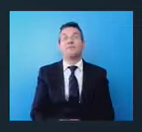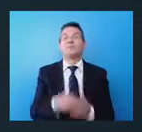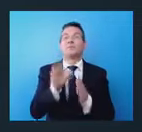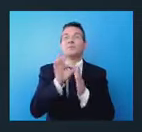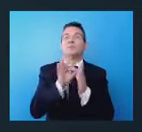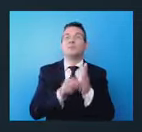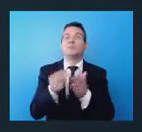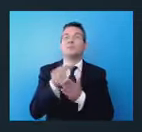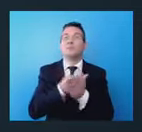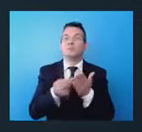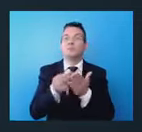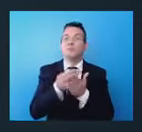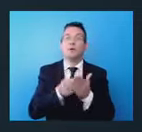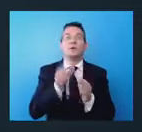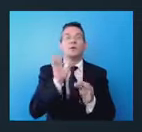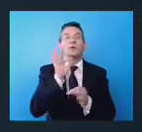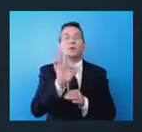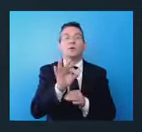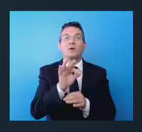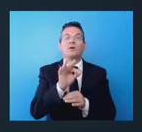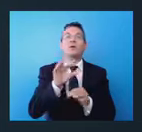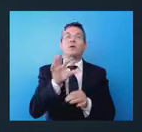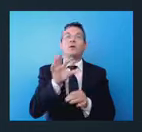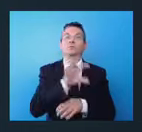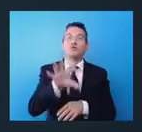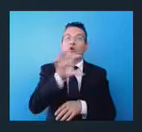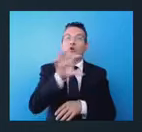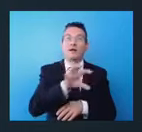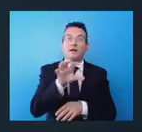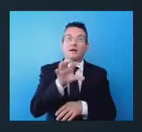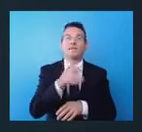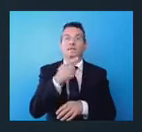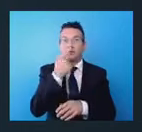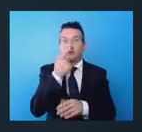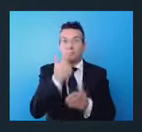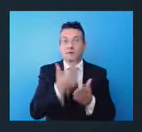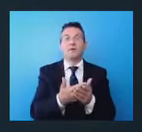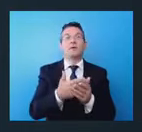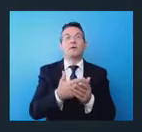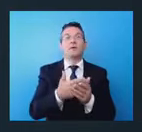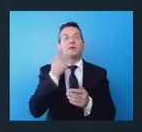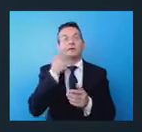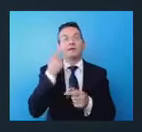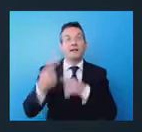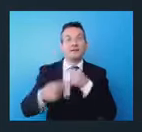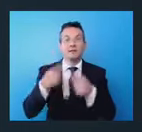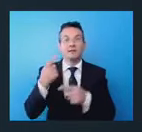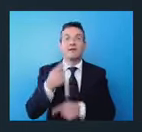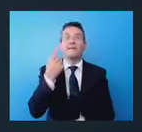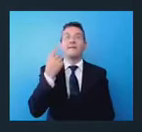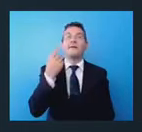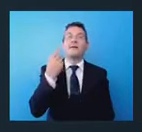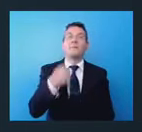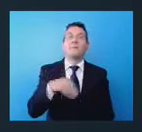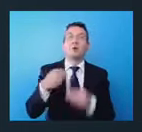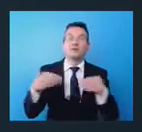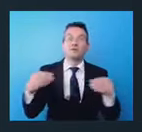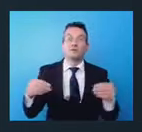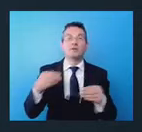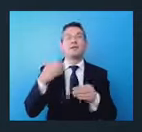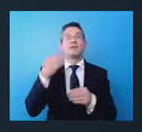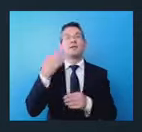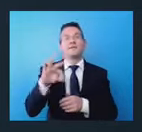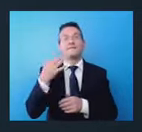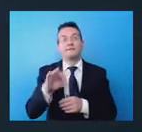geografica ideale, la tradizione marino-onesca, spiccate professionalità e competenze, l'elevato know-how